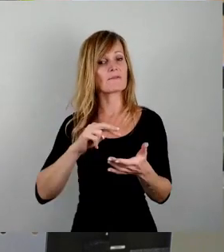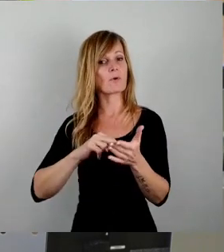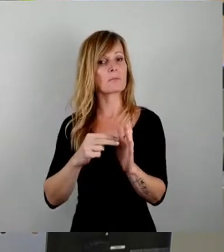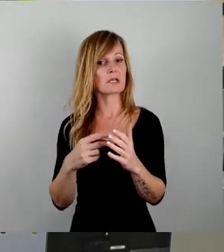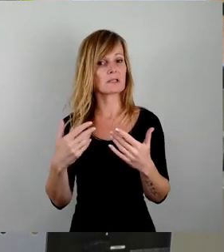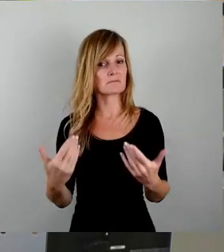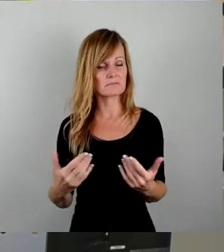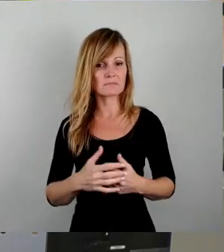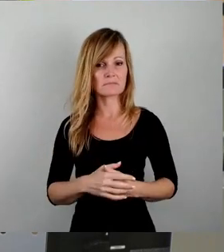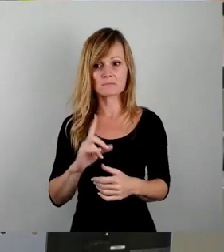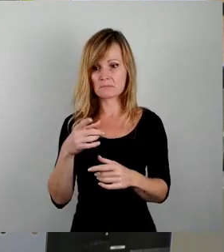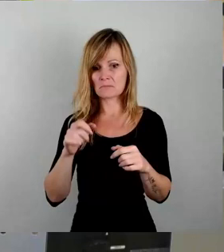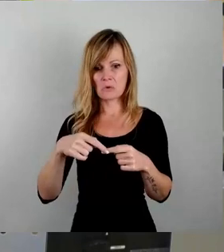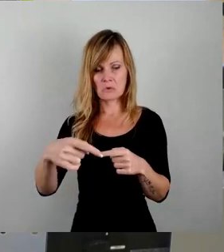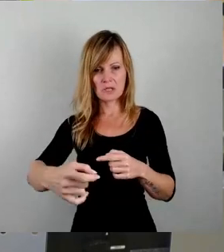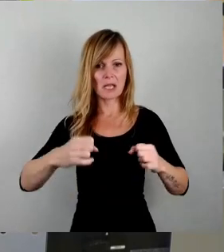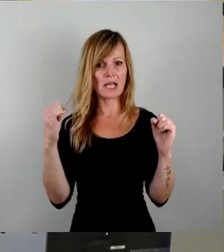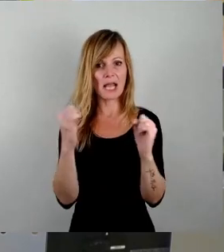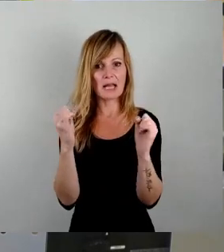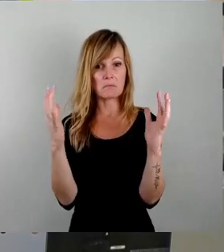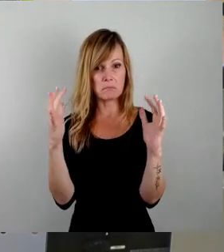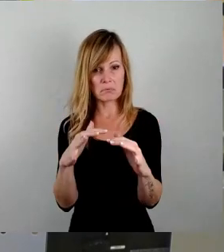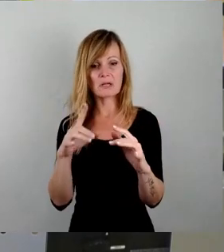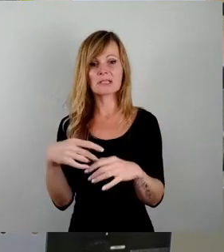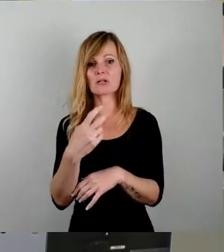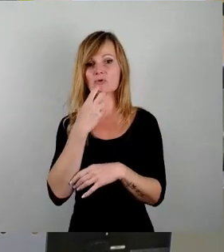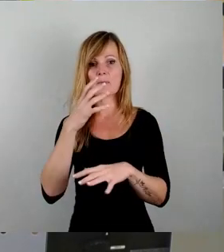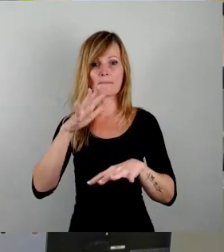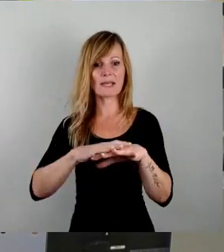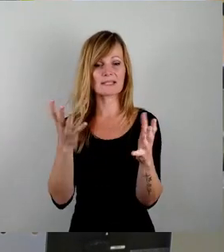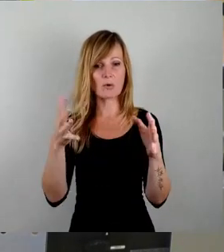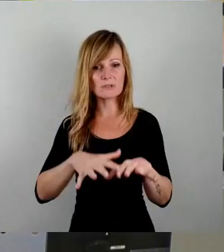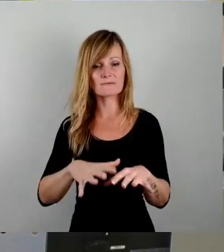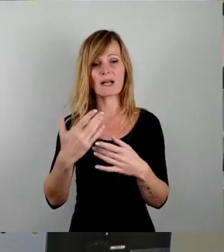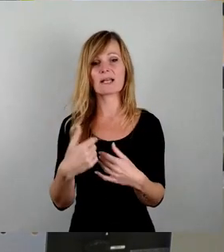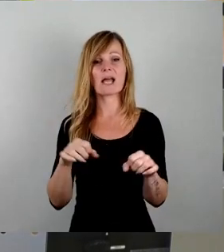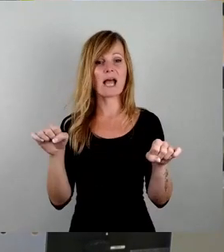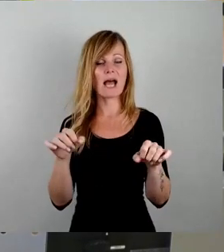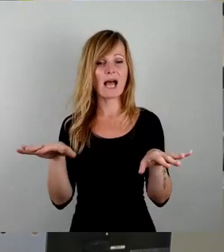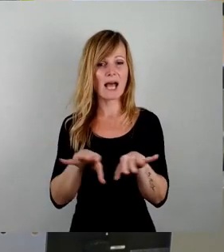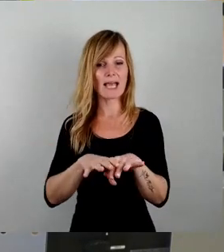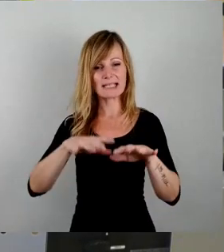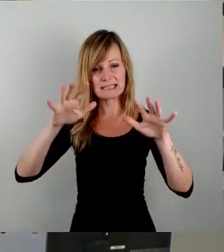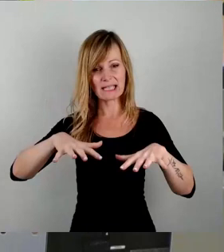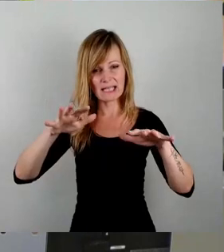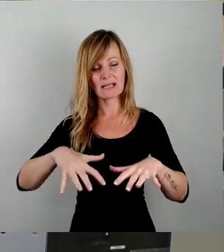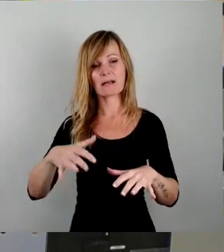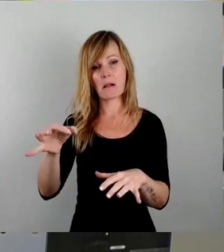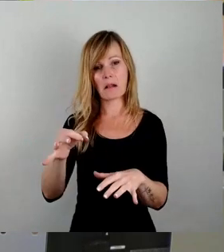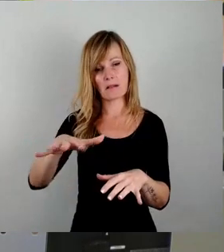ein Kälteeinbruch verbunden mit dem Ausfall von Stromnetzen, mit Eisregen, mit dem Ausfall partiell zumindest des